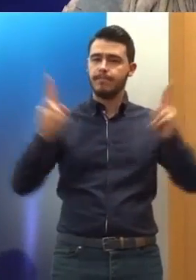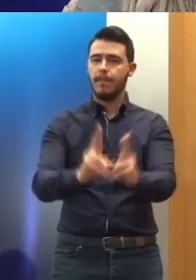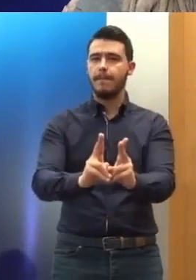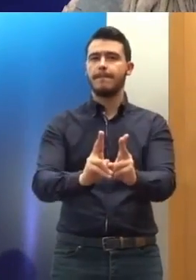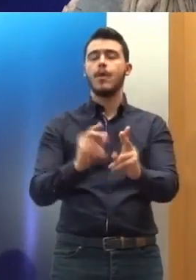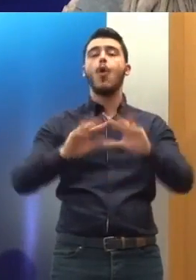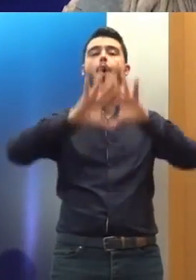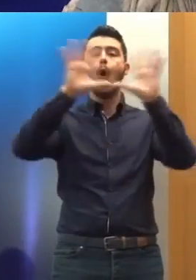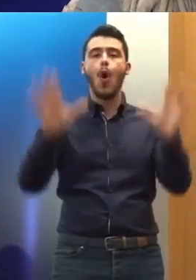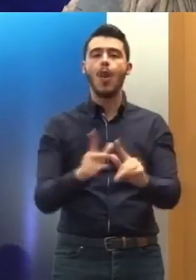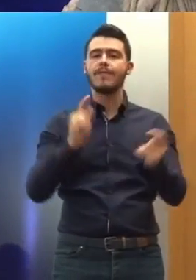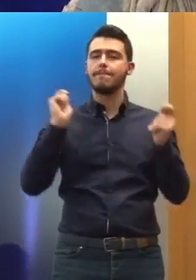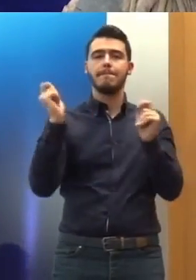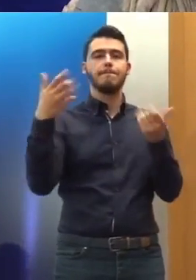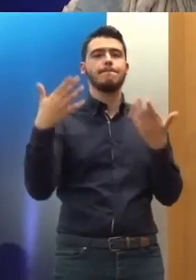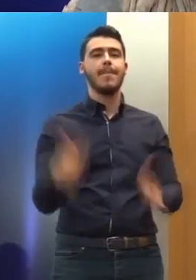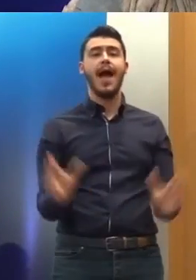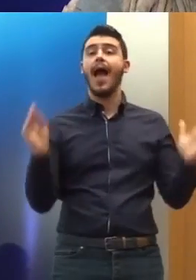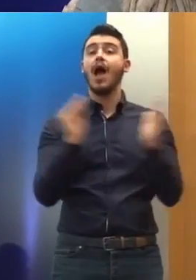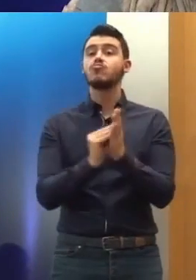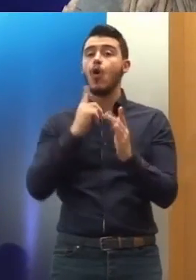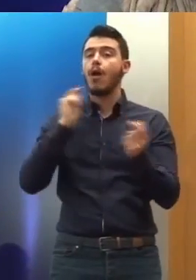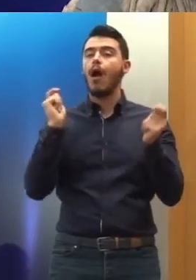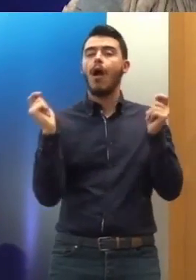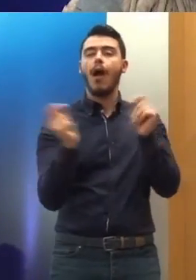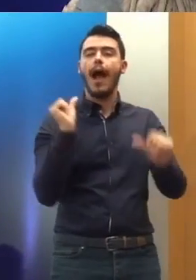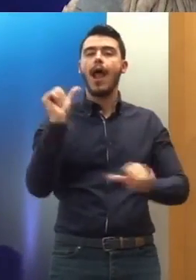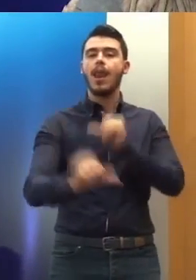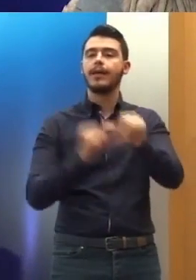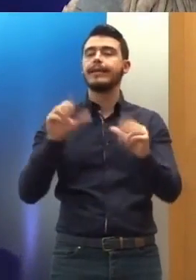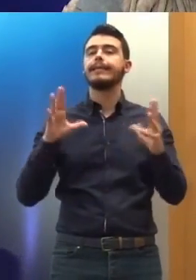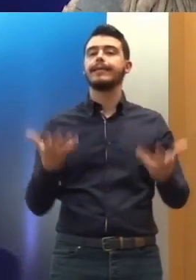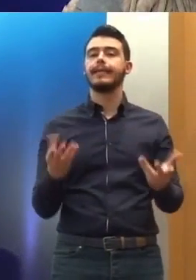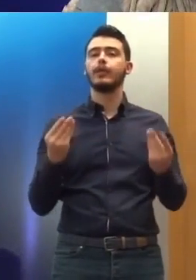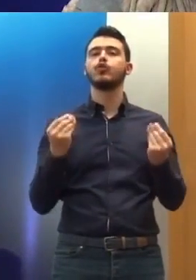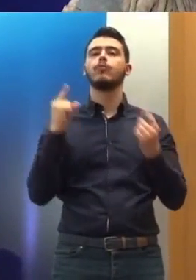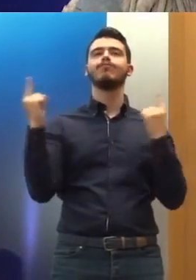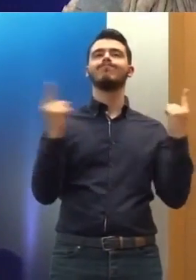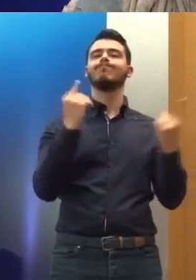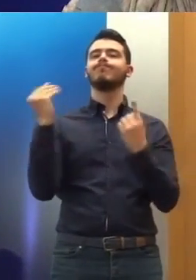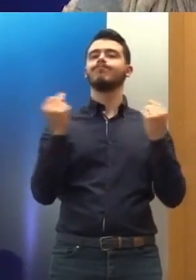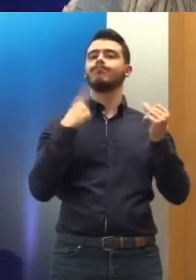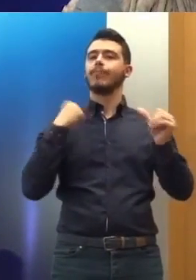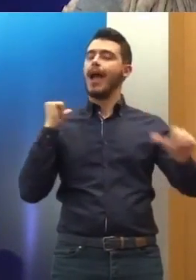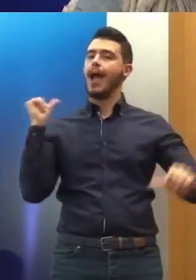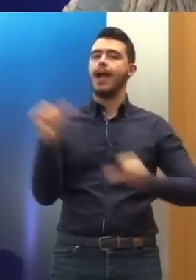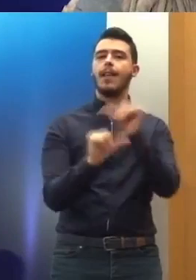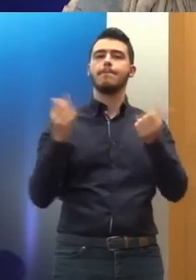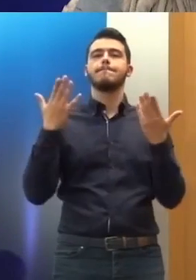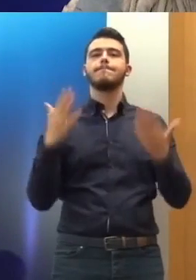Έχει αλλάξει κάτι άλλο, έχει συντελεστεί και κάτι άλλο Έχει αλλάξει το κλίμα ανάμεσα στην Επιτροπή